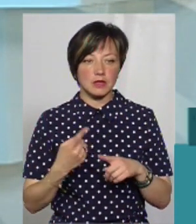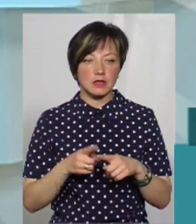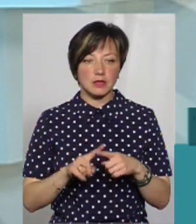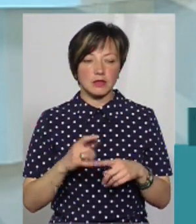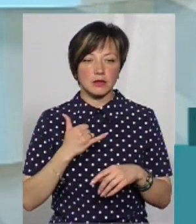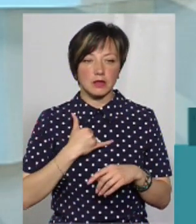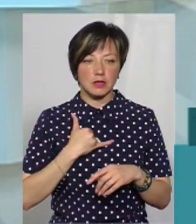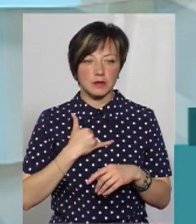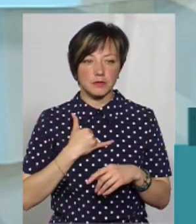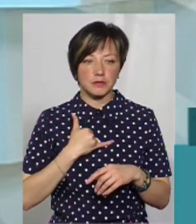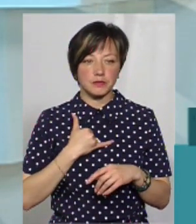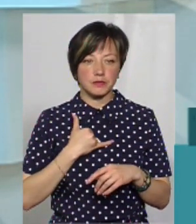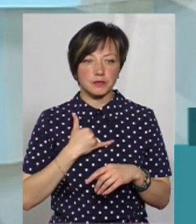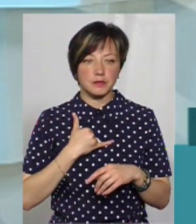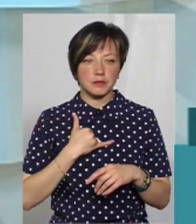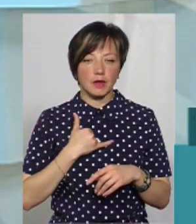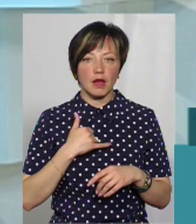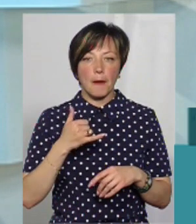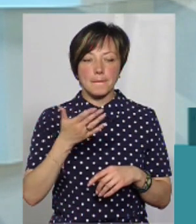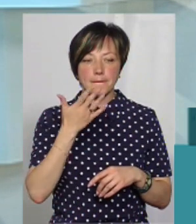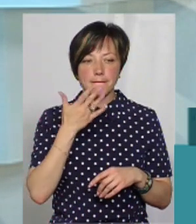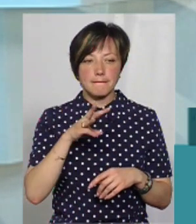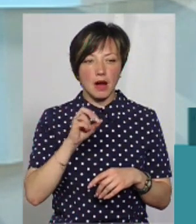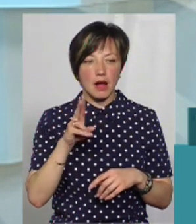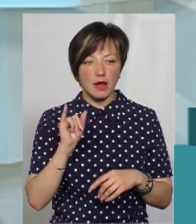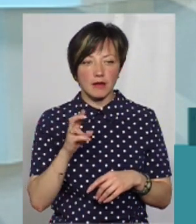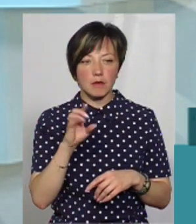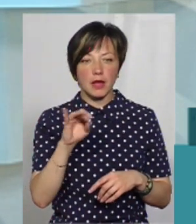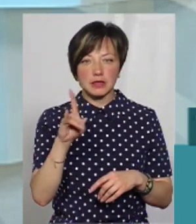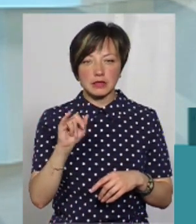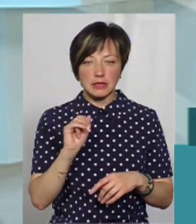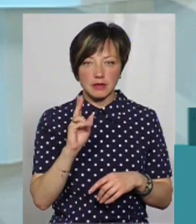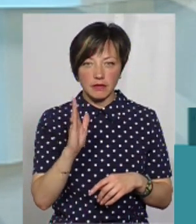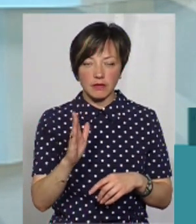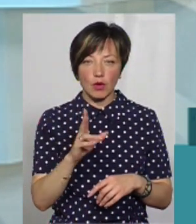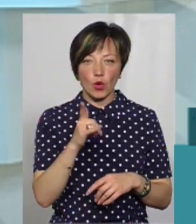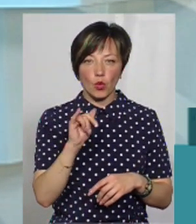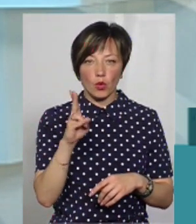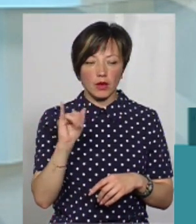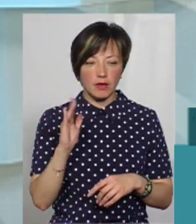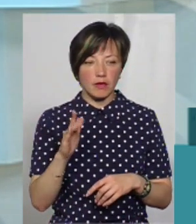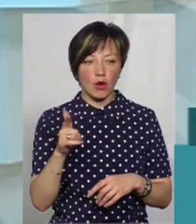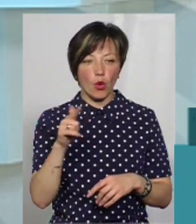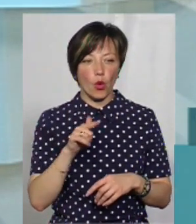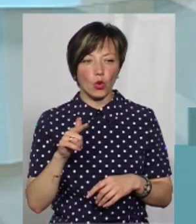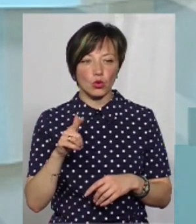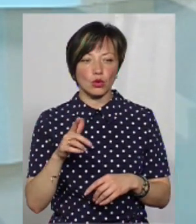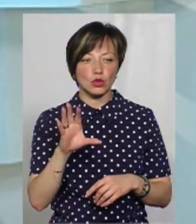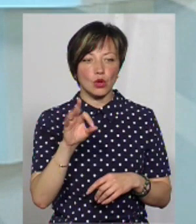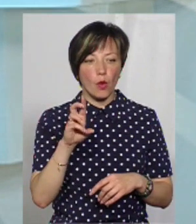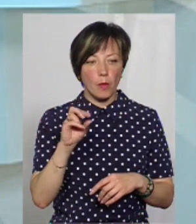нас Маківська сільська ОТГ, Берездівська, Росошанська, Гуківська, Городоцька,